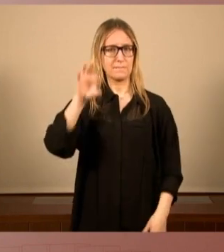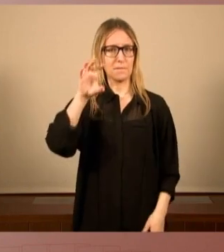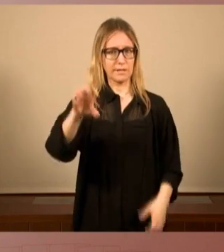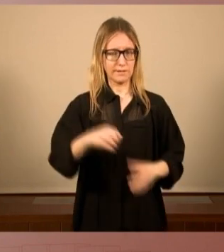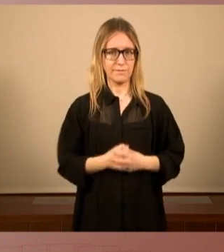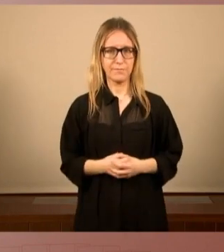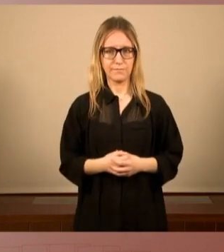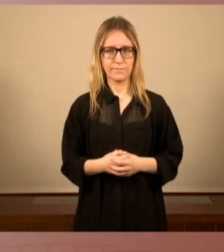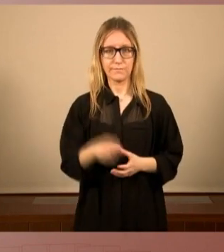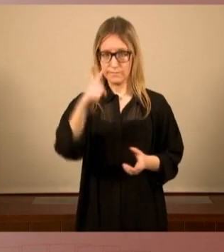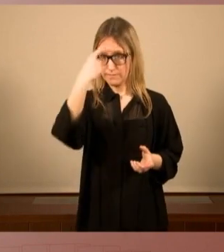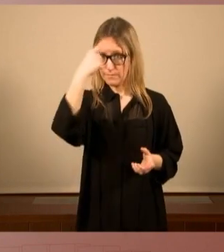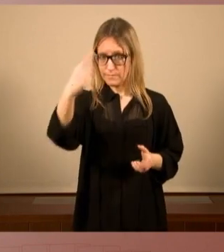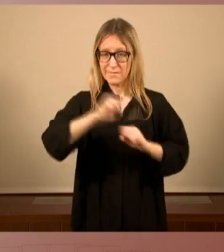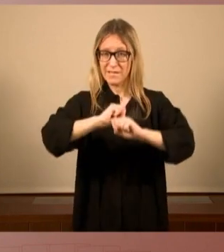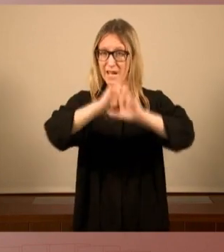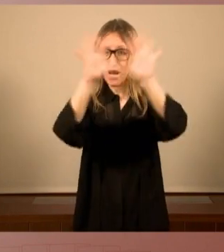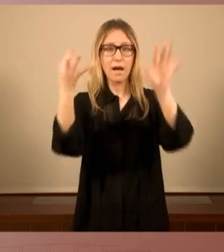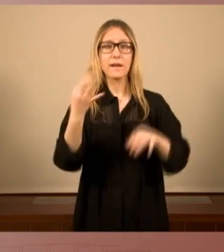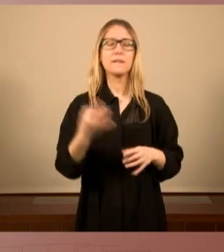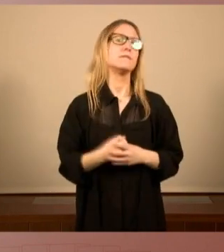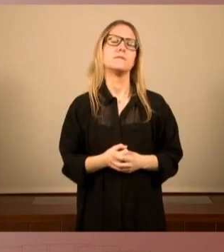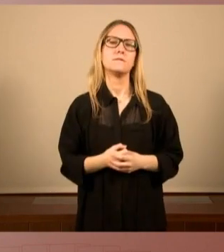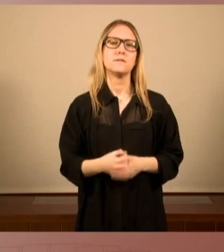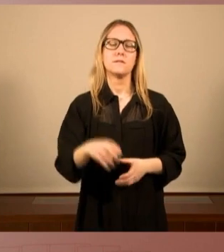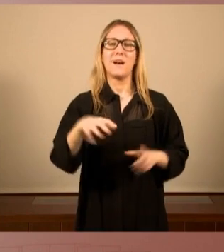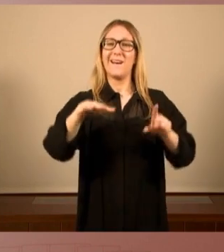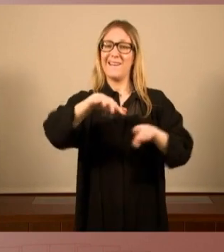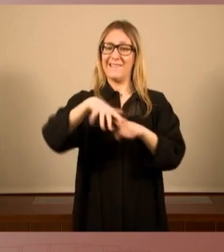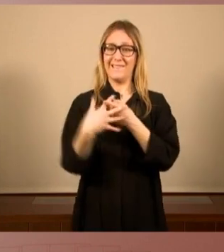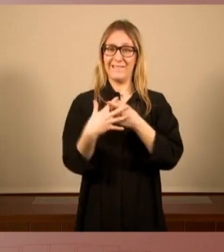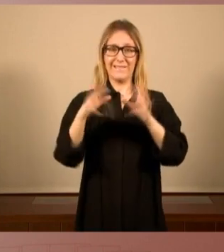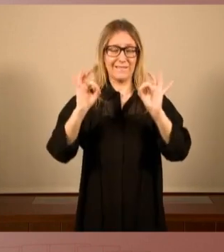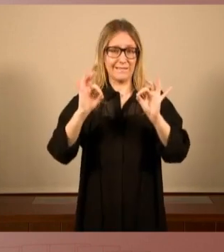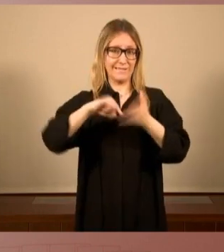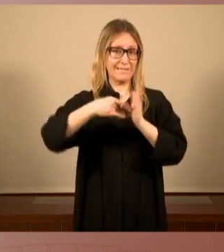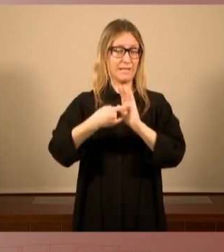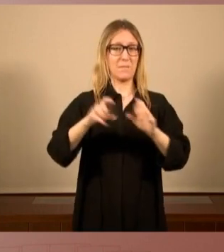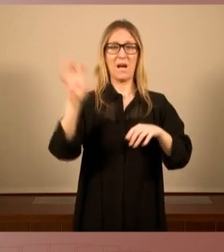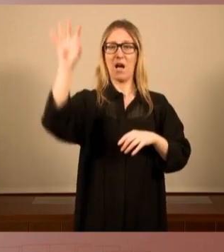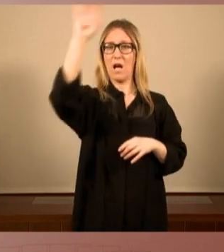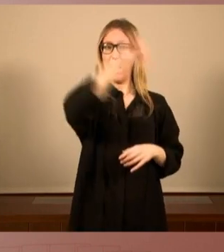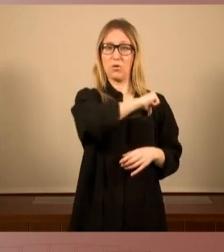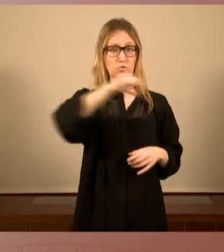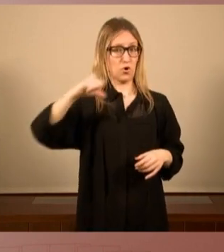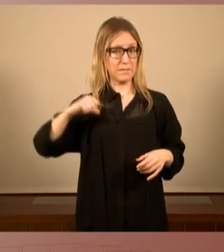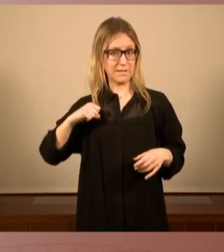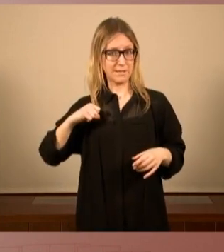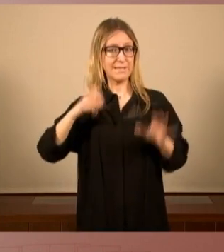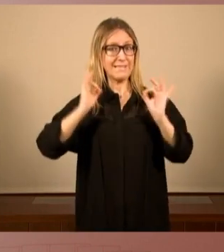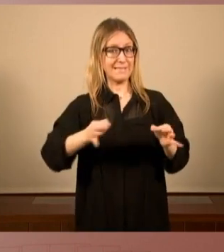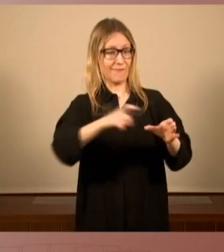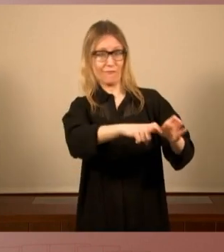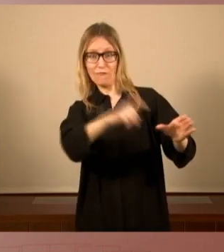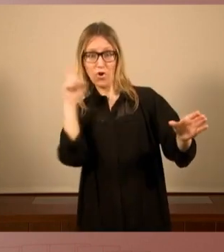clar que només fora del marc autonòmic només fora del marc autonòmic podrem